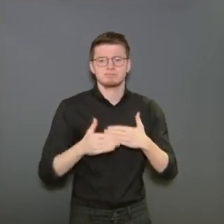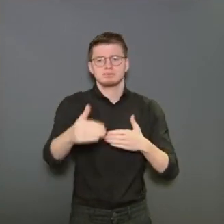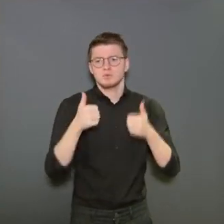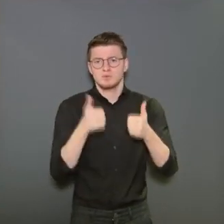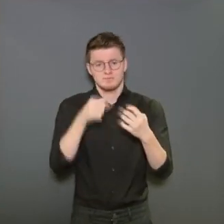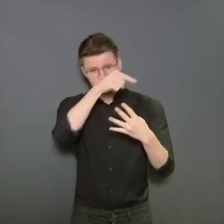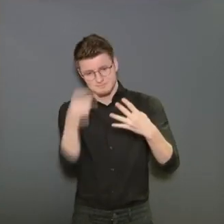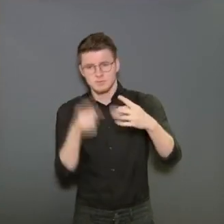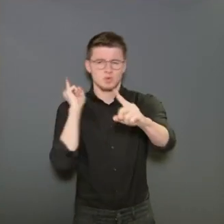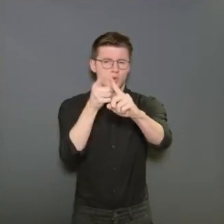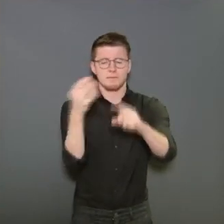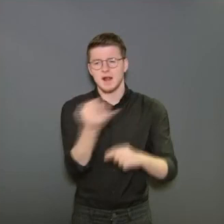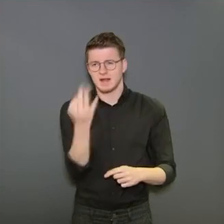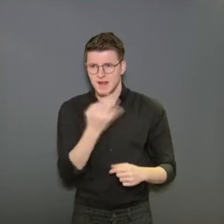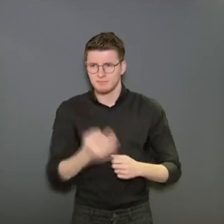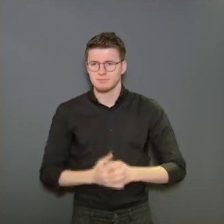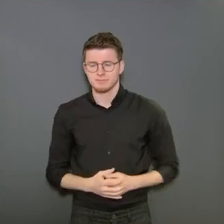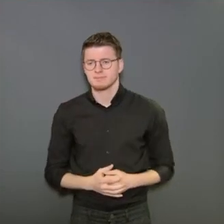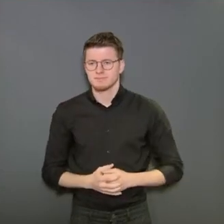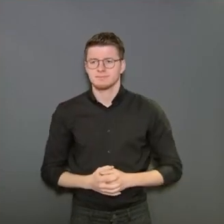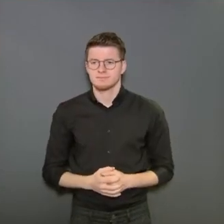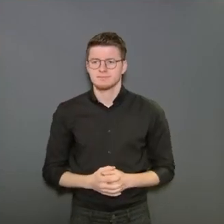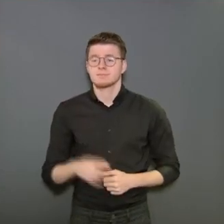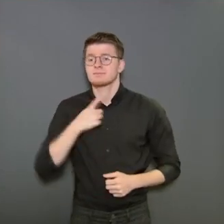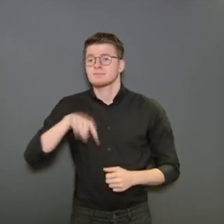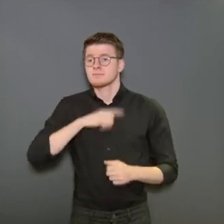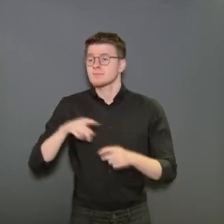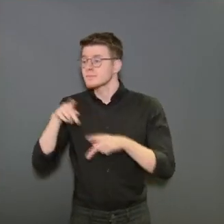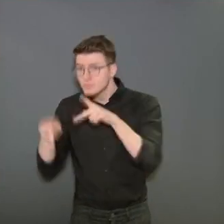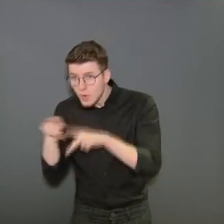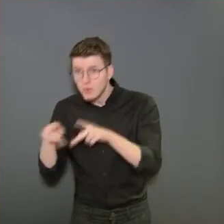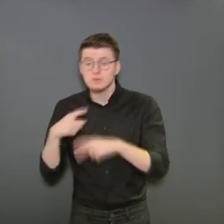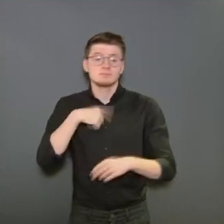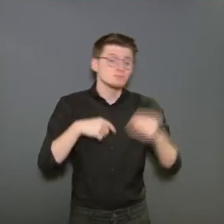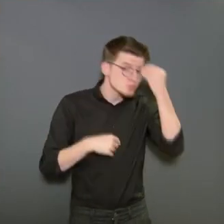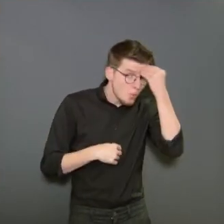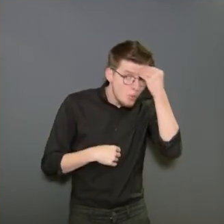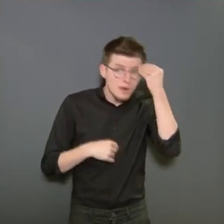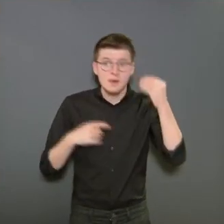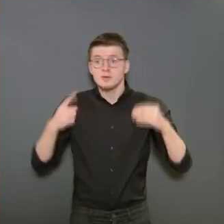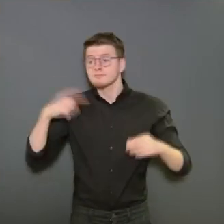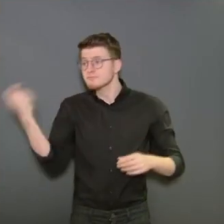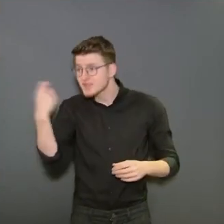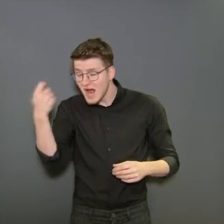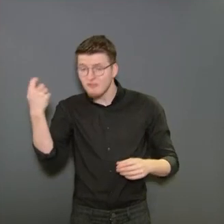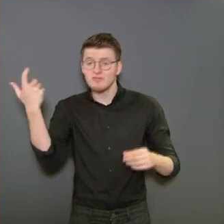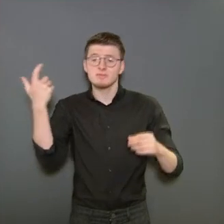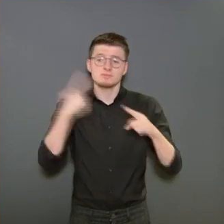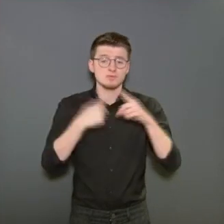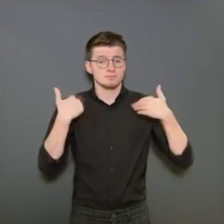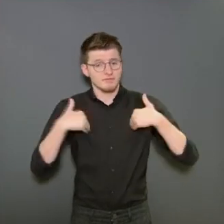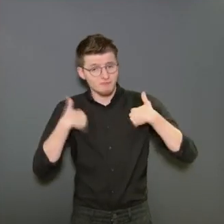soit protégé. Cela reste nos quatre objectifs fondamentaux, les soins, les entreprises